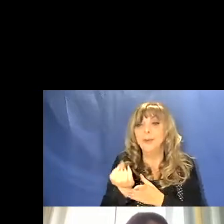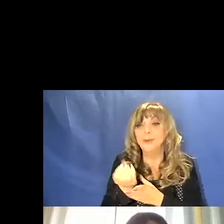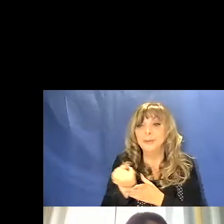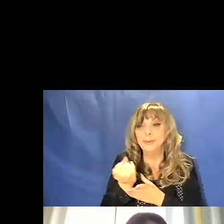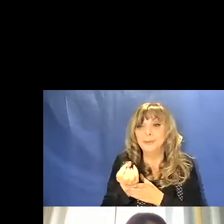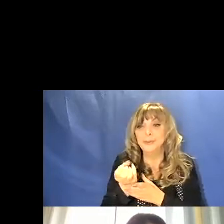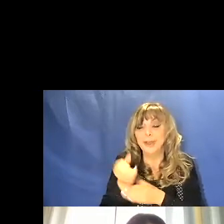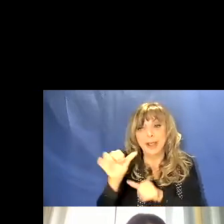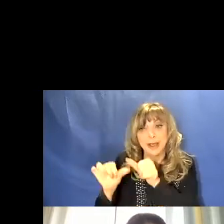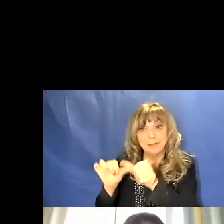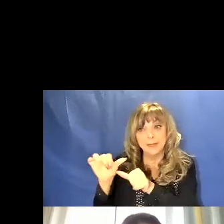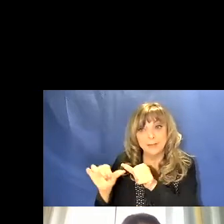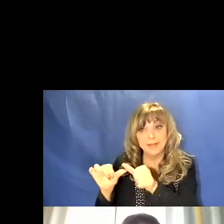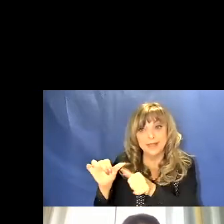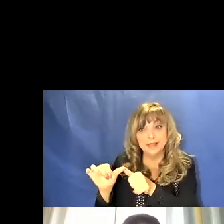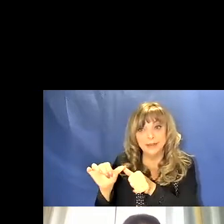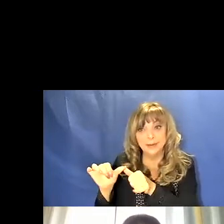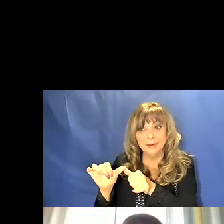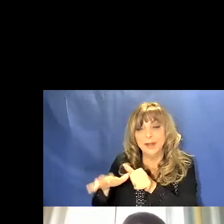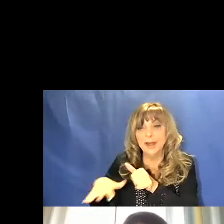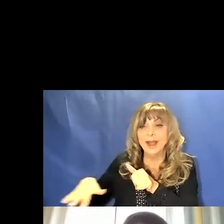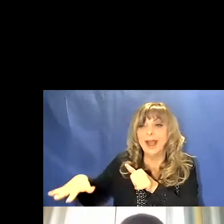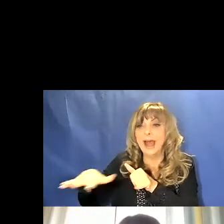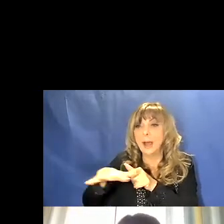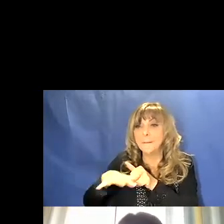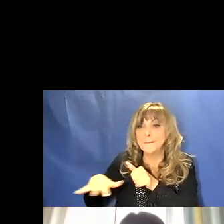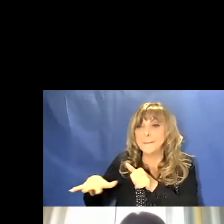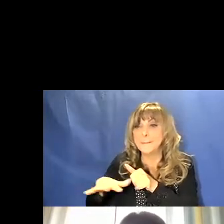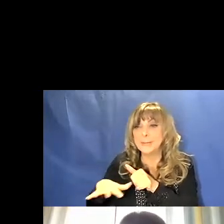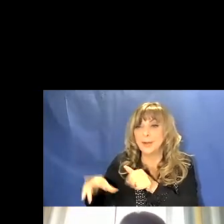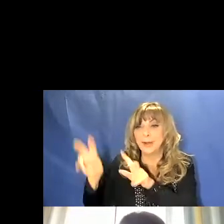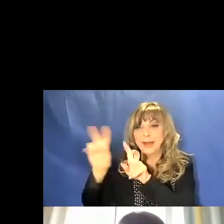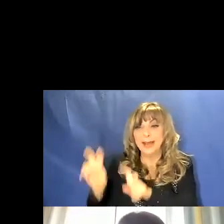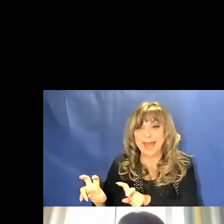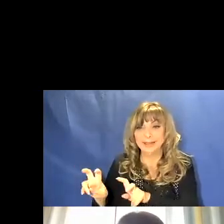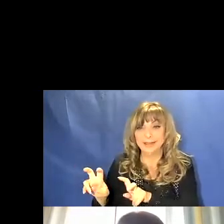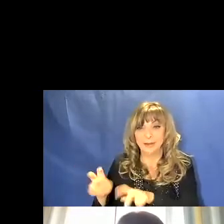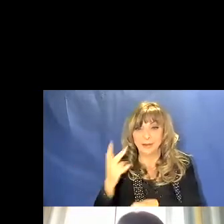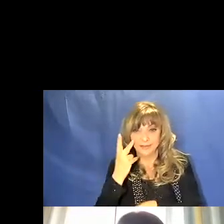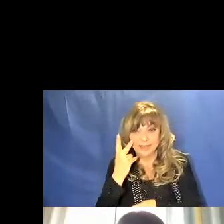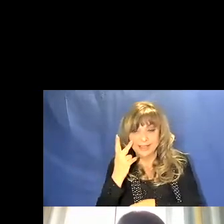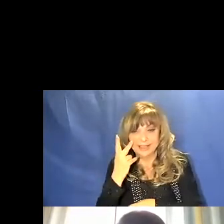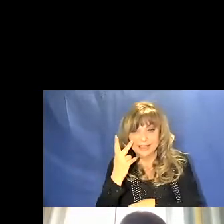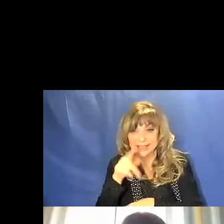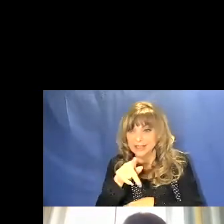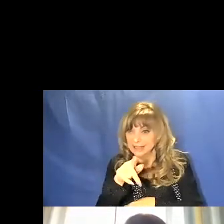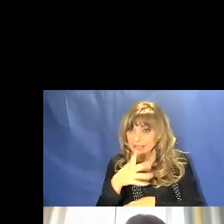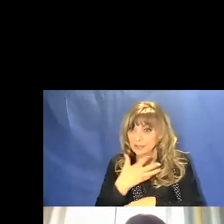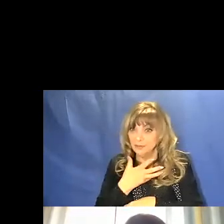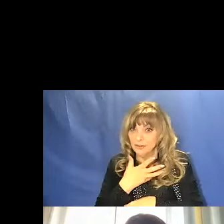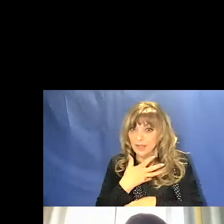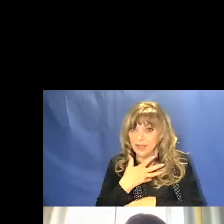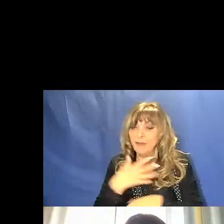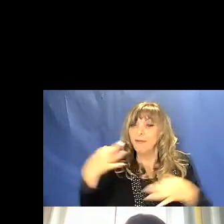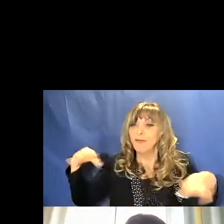perturbazione del campo elettrico. E qui, vedete, rappresentato da questo